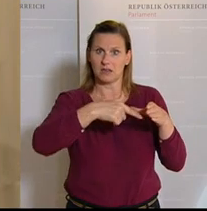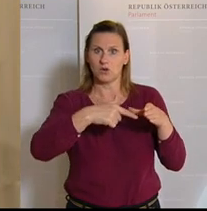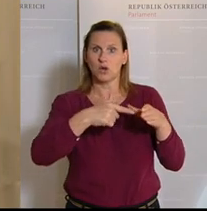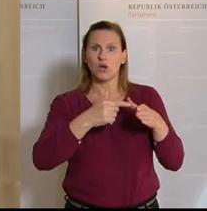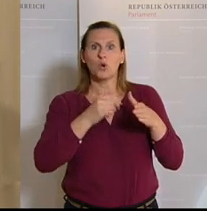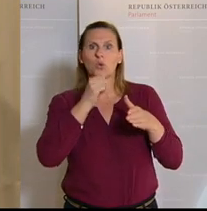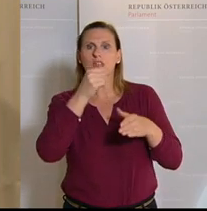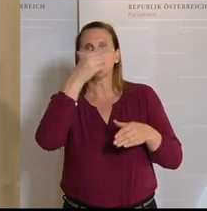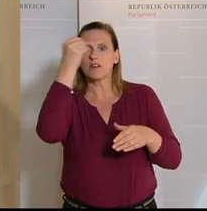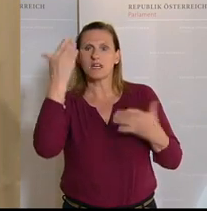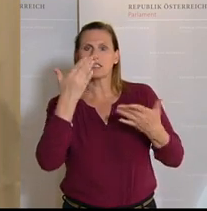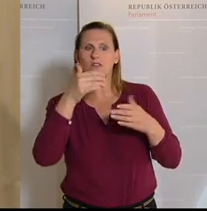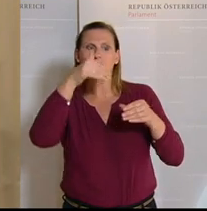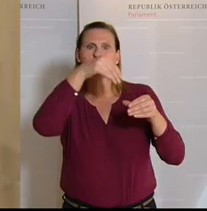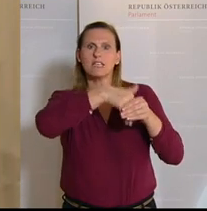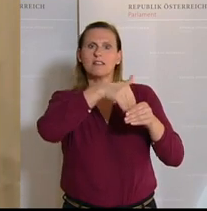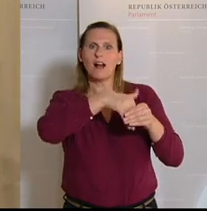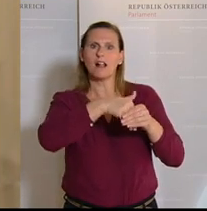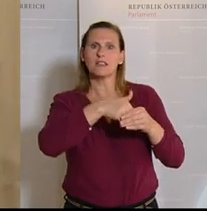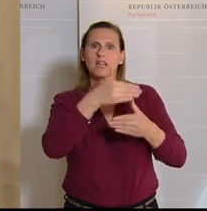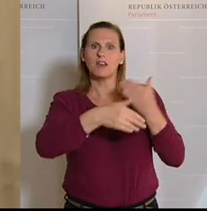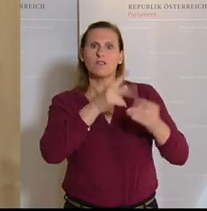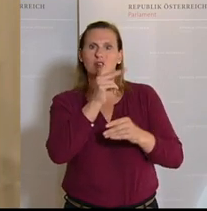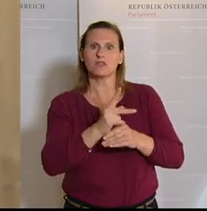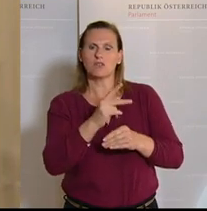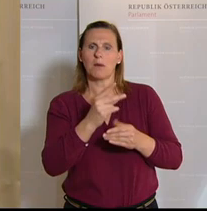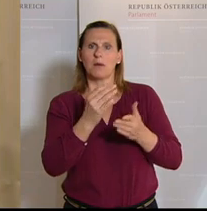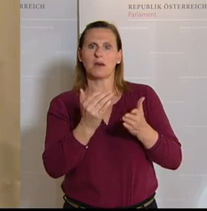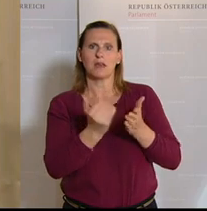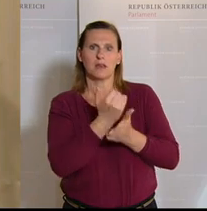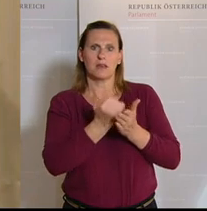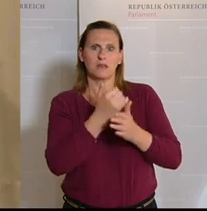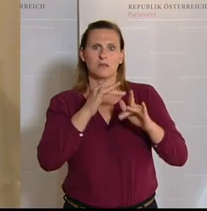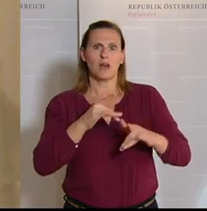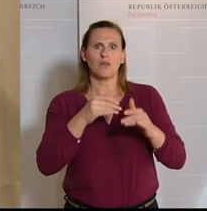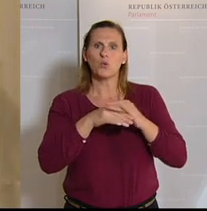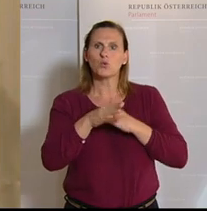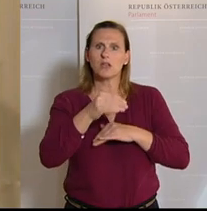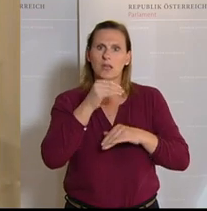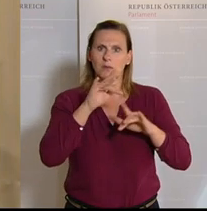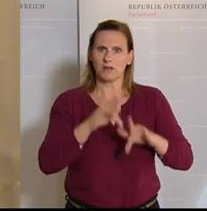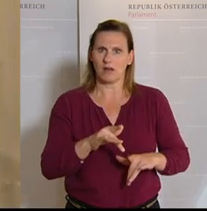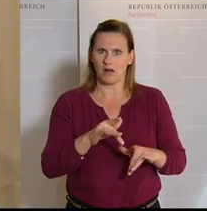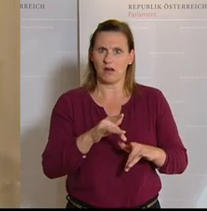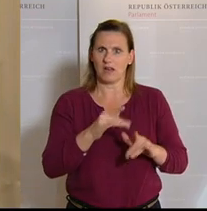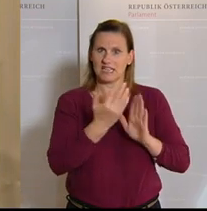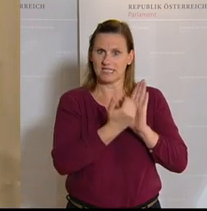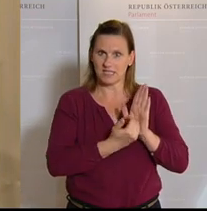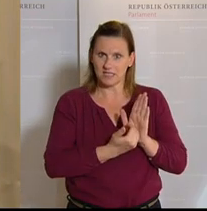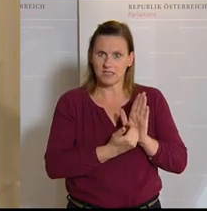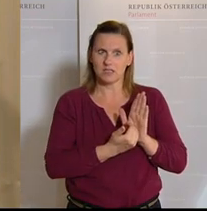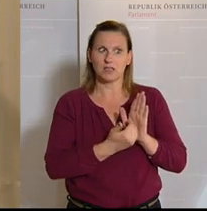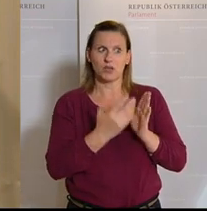vergessen, die Wirtschaftskammer ist ja die gesetzliche Interessensvertretung der Unternehmer. Und da bin ich schon gespannt,